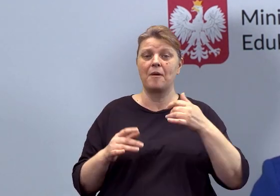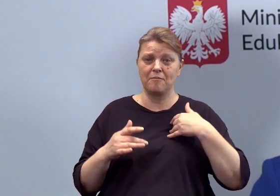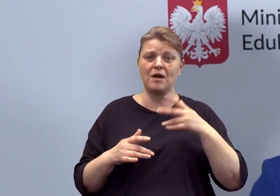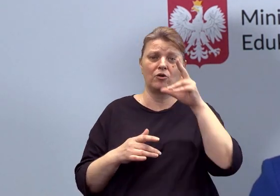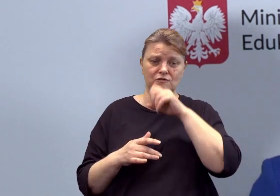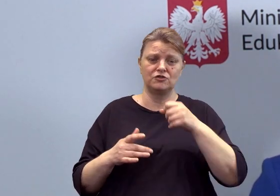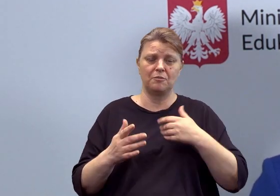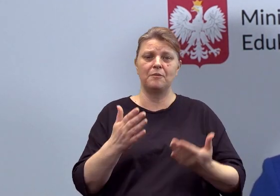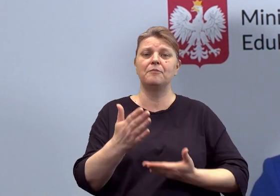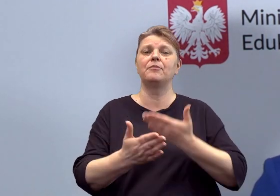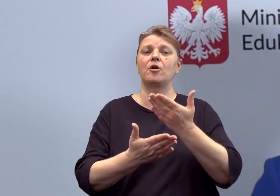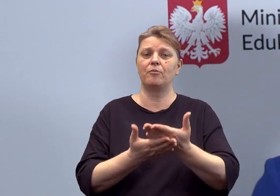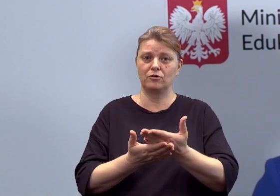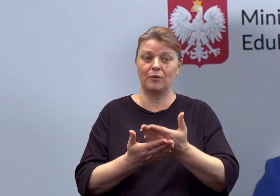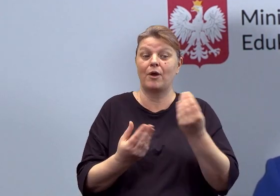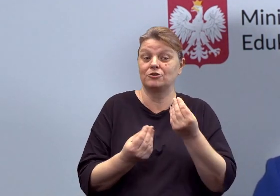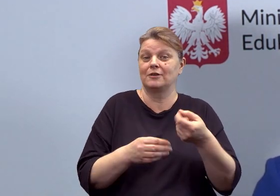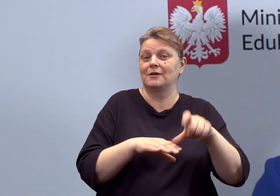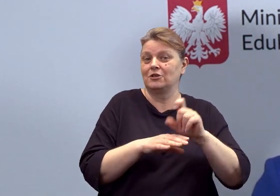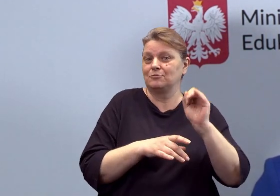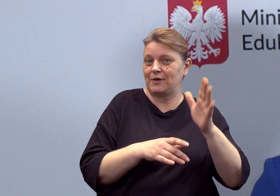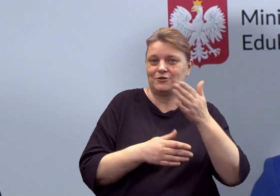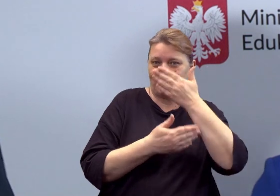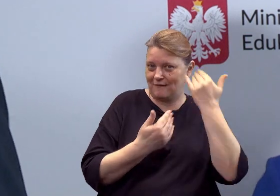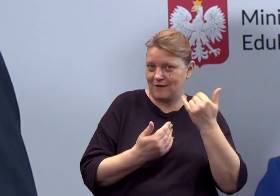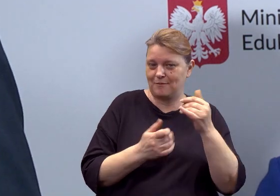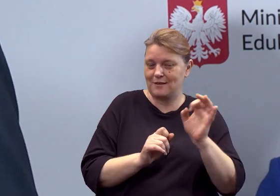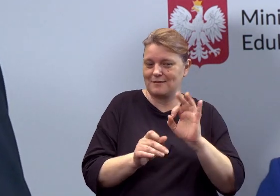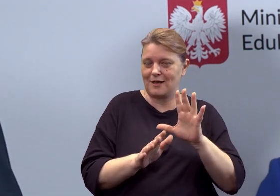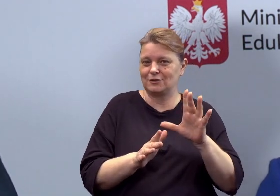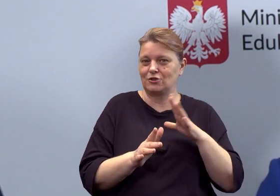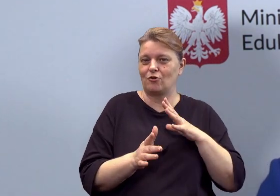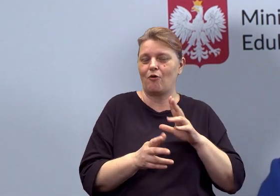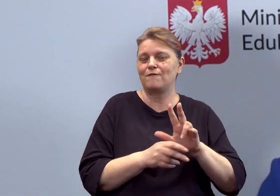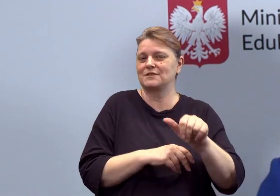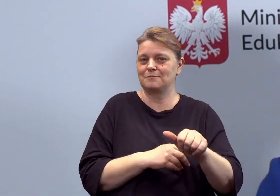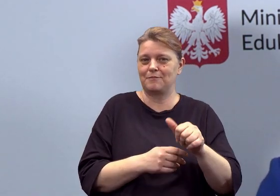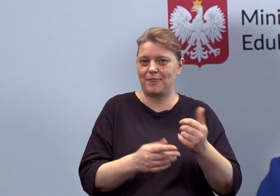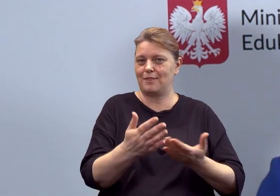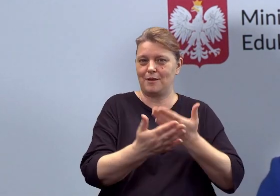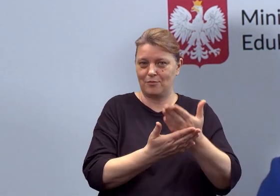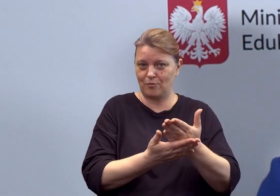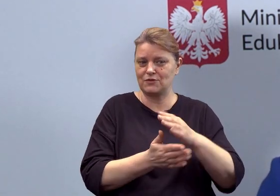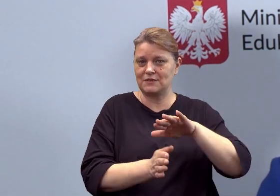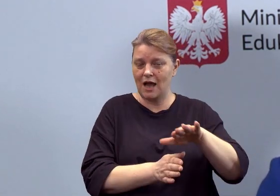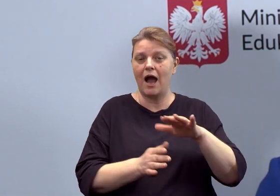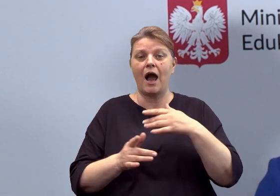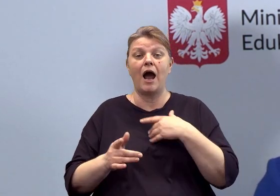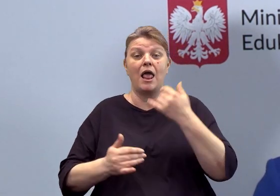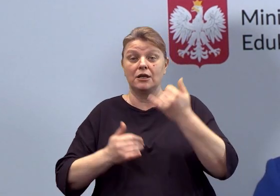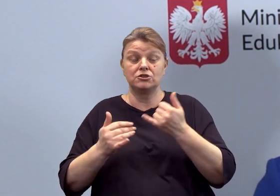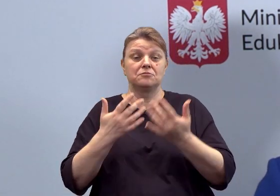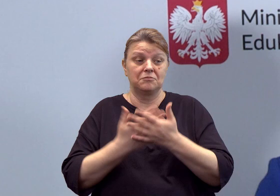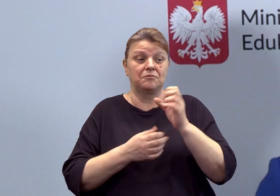zwiększenia pensum, bo w tej chwili tego jeszcze nie wiemy, to jest tylko, jak pan minister wspominał, wstępna propozycja. Działania osłonowe w